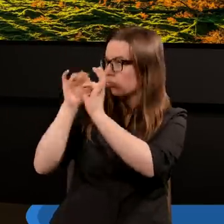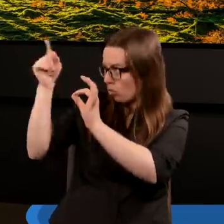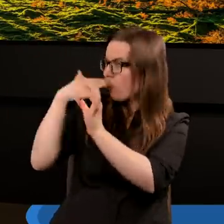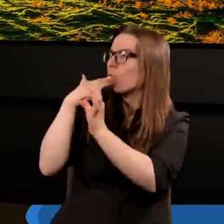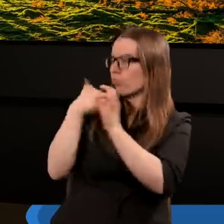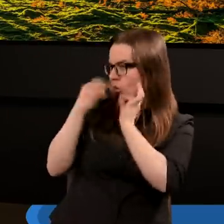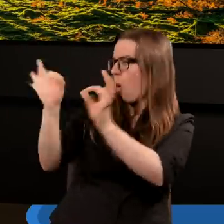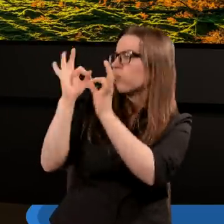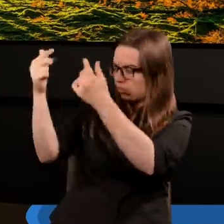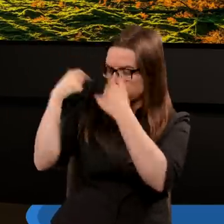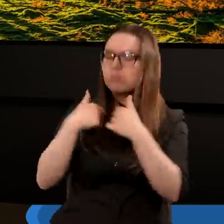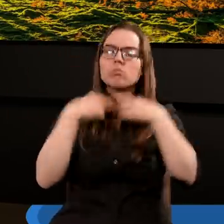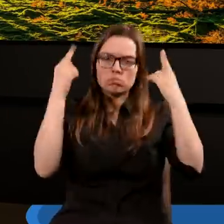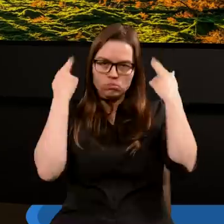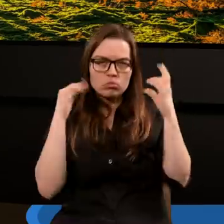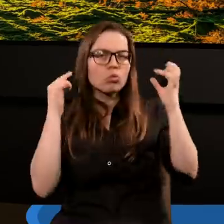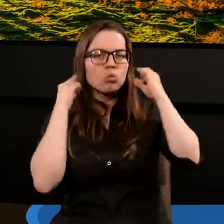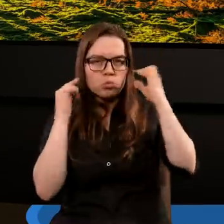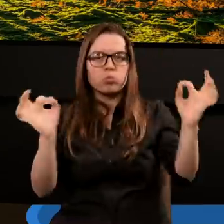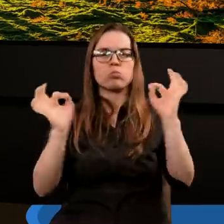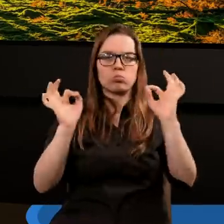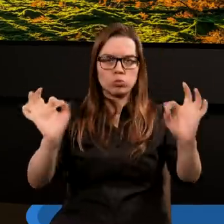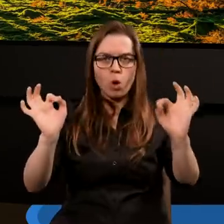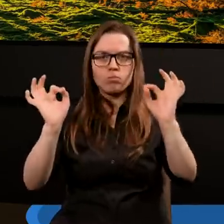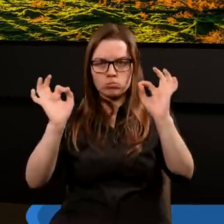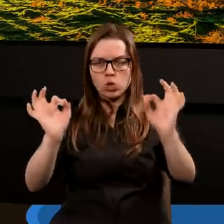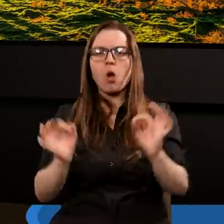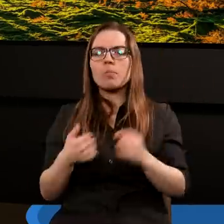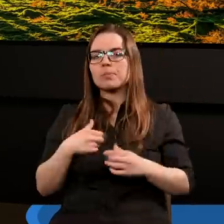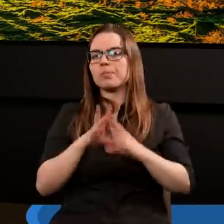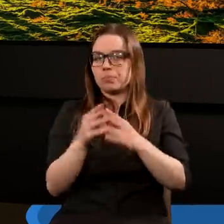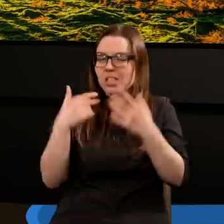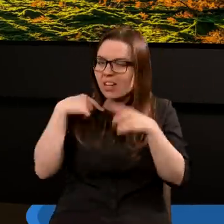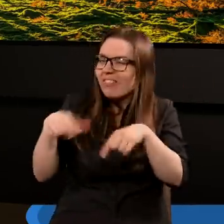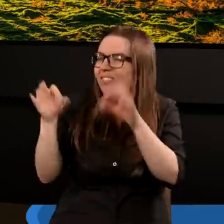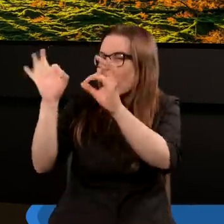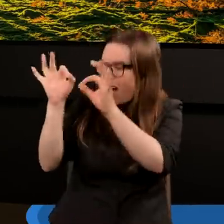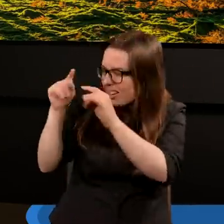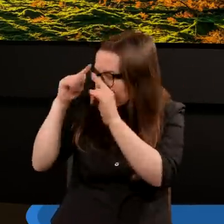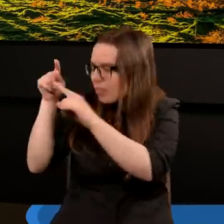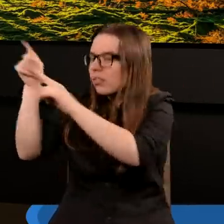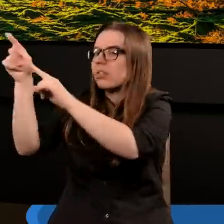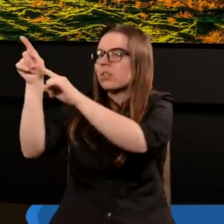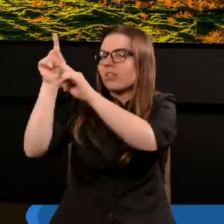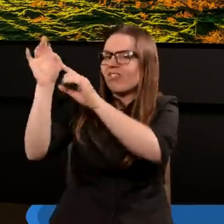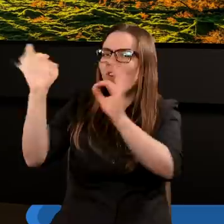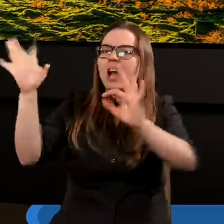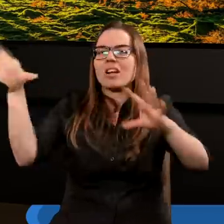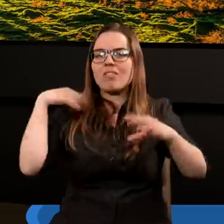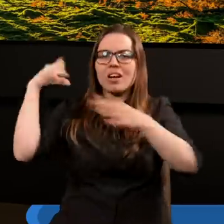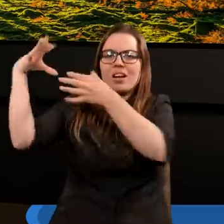ja tak będę postępował, to będą ci ludzie, którzy wybiorą właściwie, którzy wybiorą właściwie,